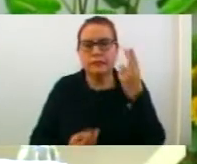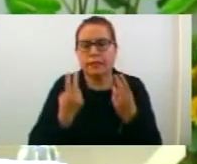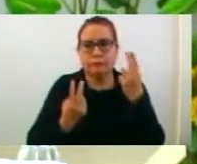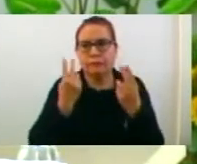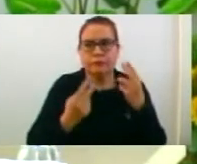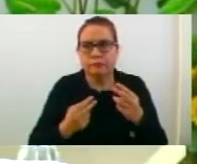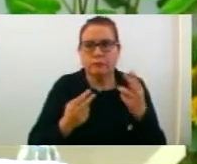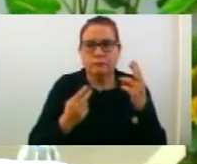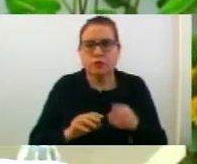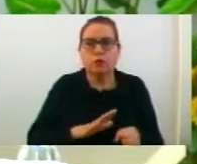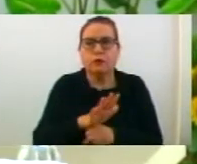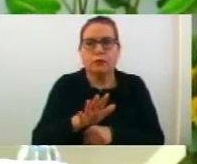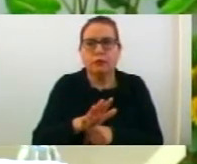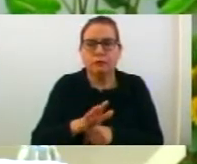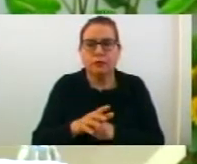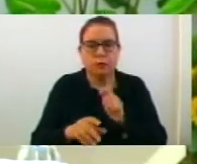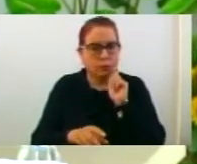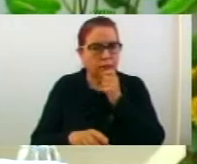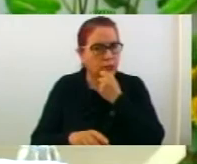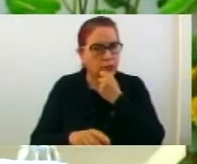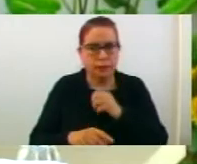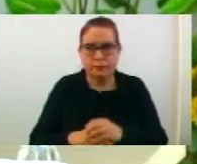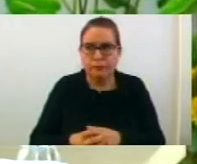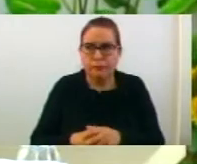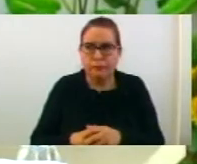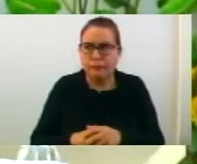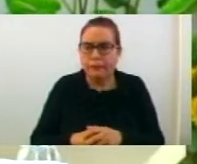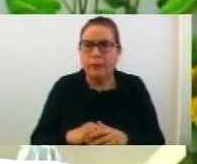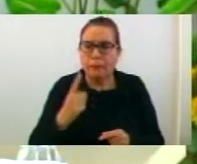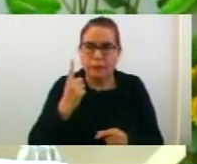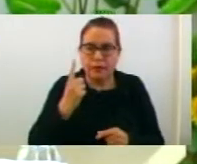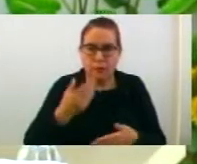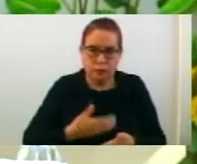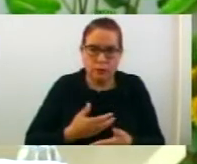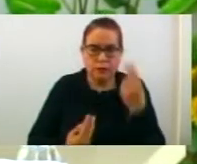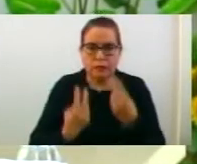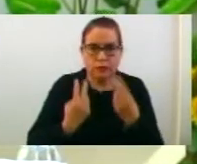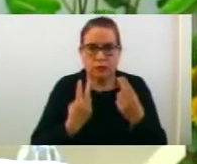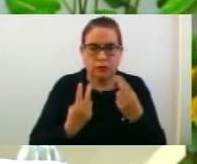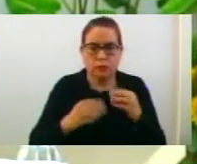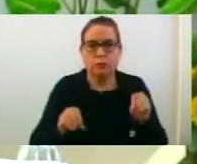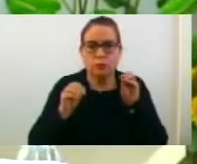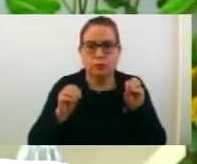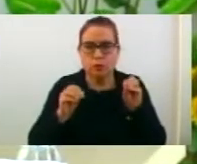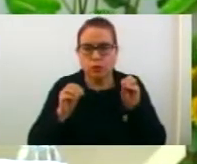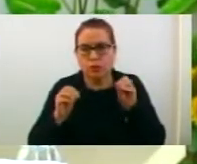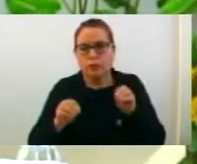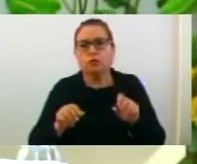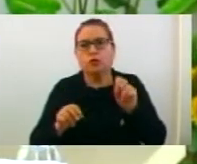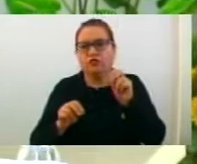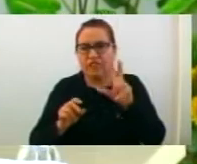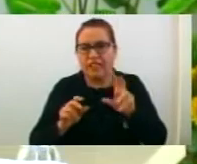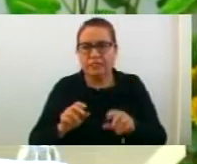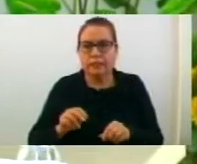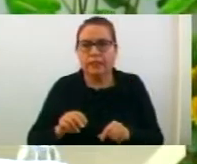за? Кој е против? Дали има воздържени? Врз основа на справедените гласа, костирам дека Советот со 20